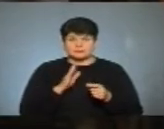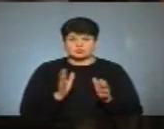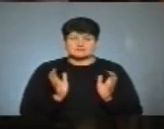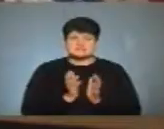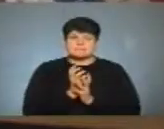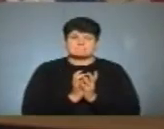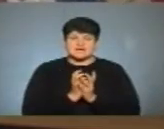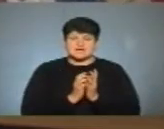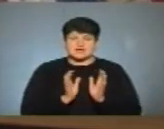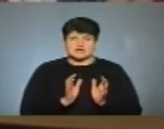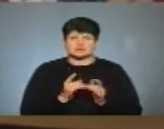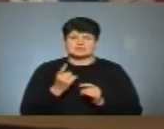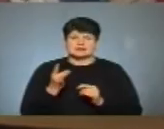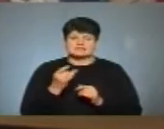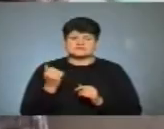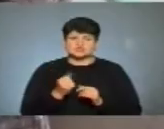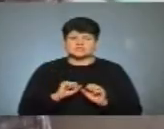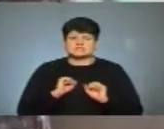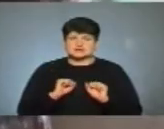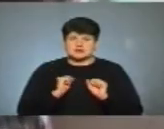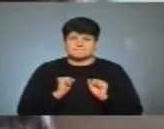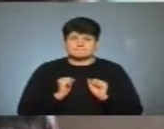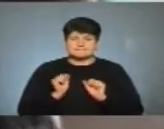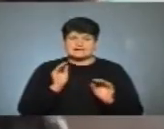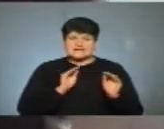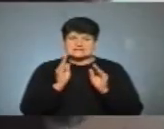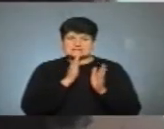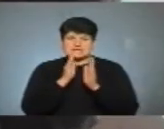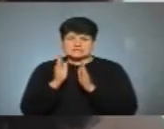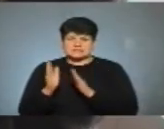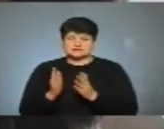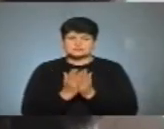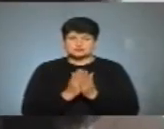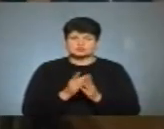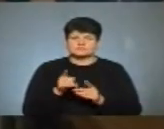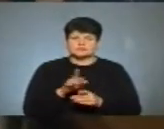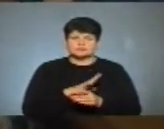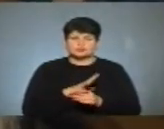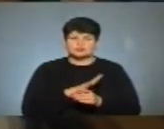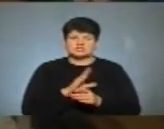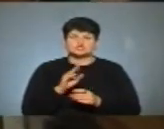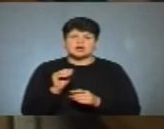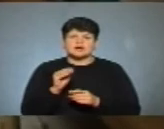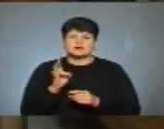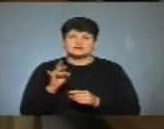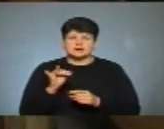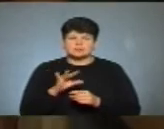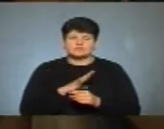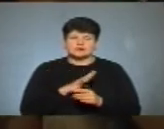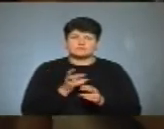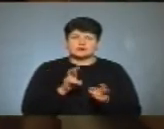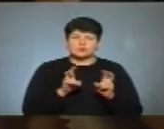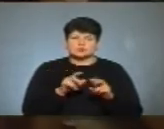зберігати. Розу тиждень я стараюся перескладати книги, стараюся, щоб вони були по жанрах поскладені, адже коли проходять